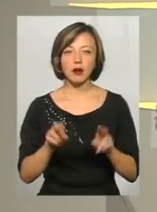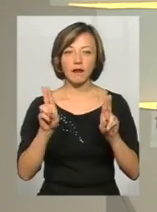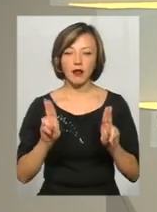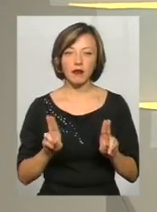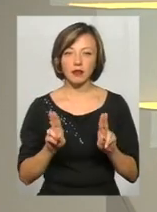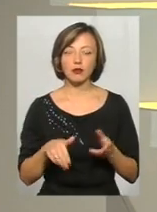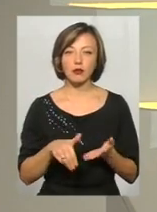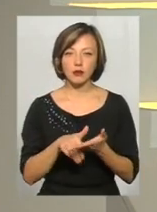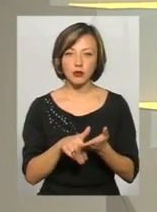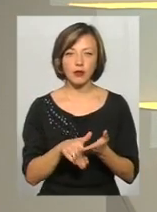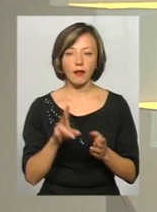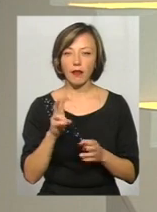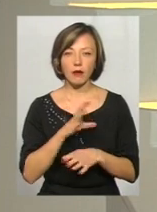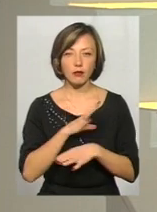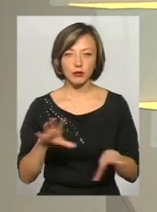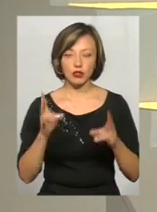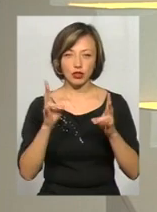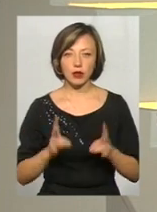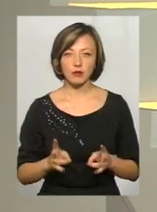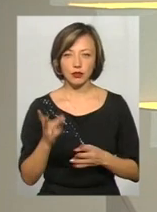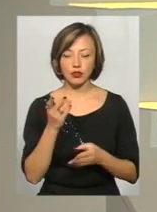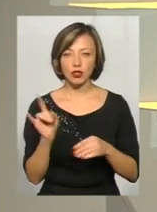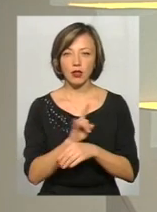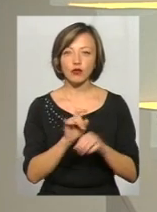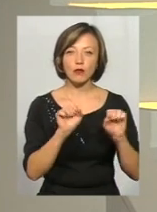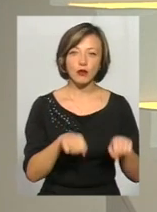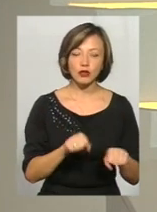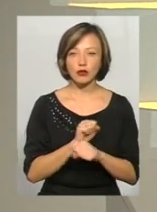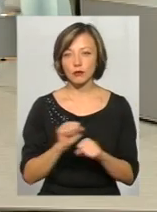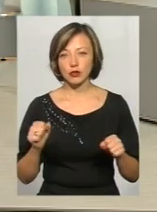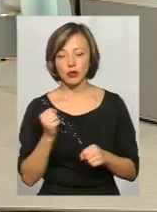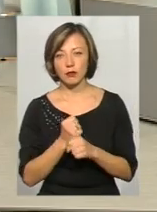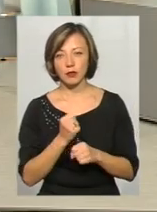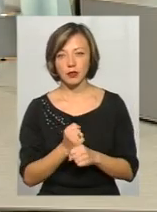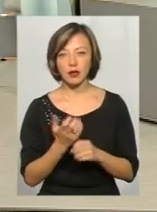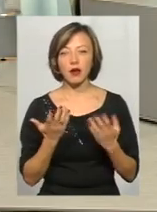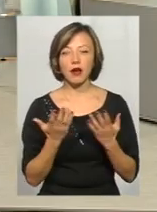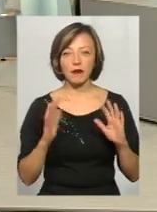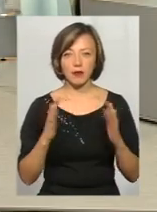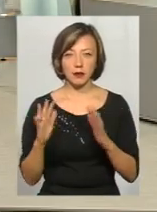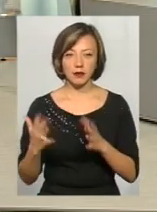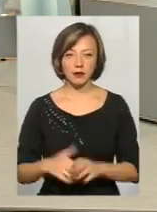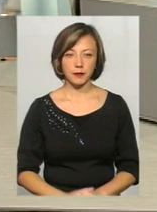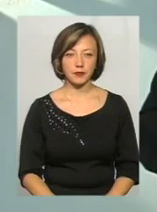правила, які допоможуть не стати жертвою шахраївів. Що можна робити, що не можна робити і в яких випадках?